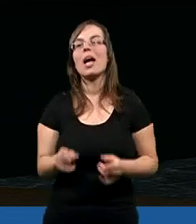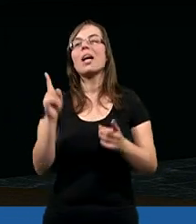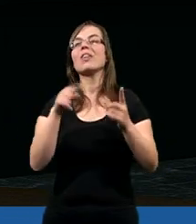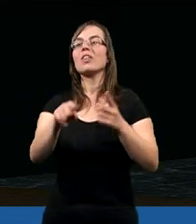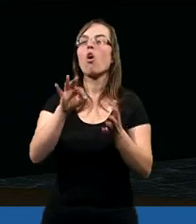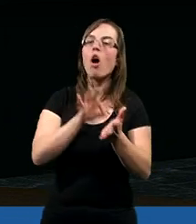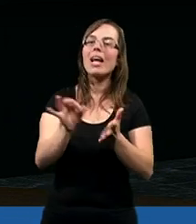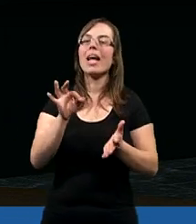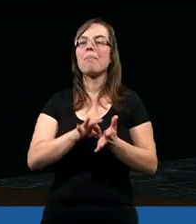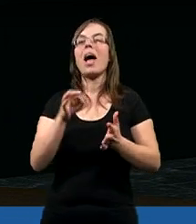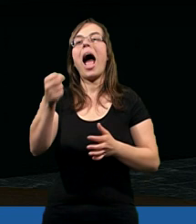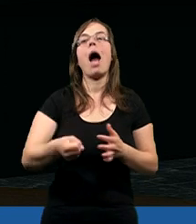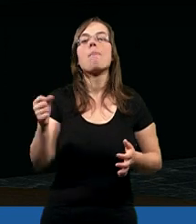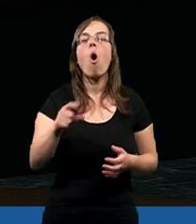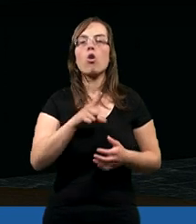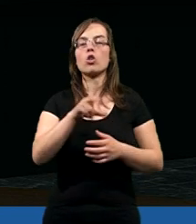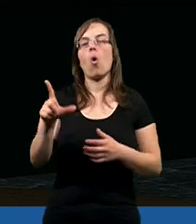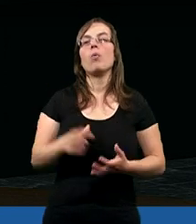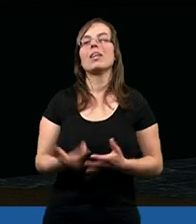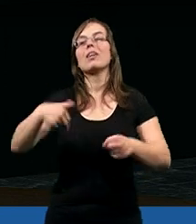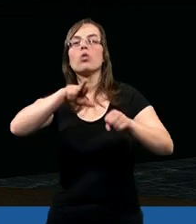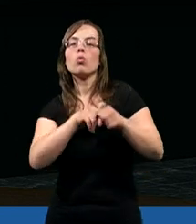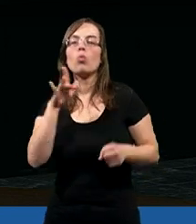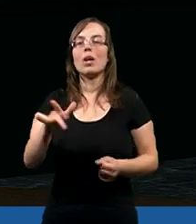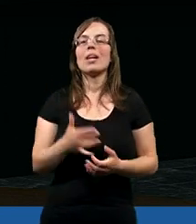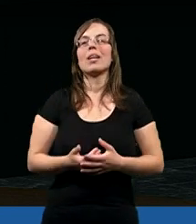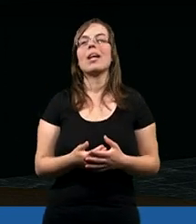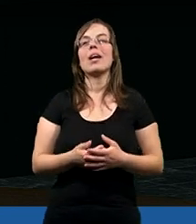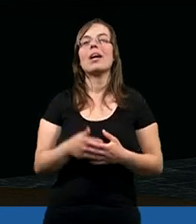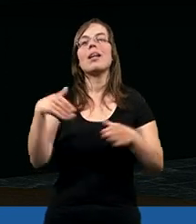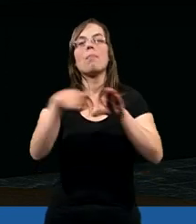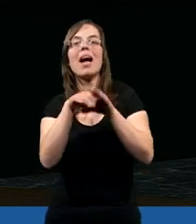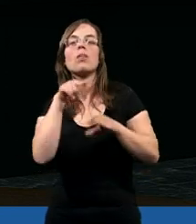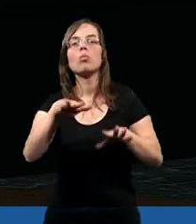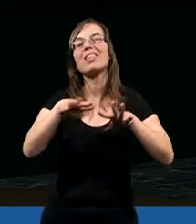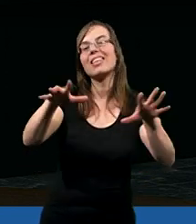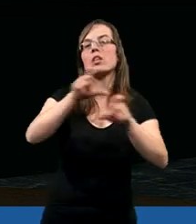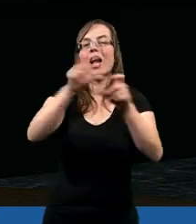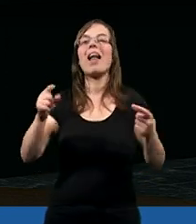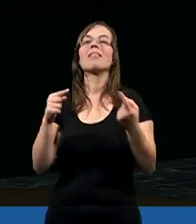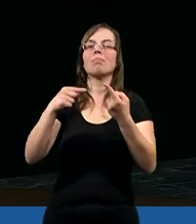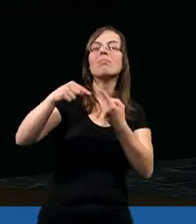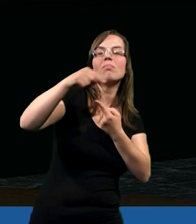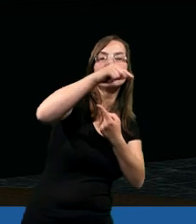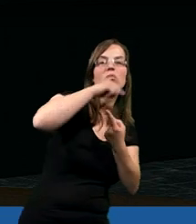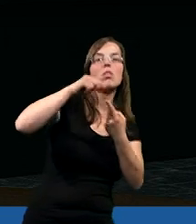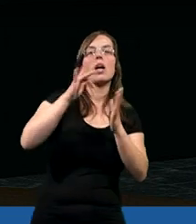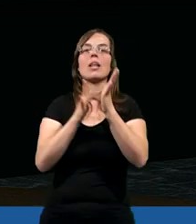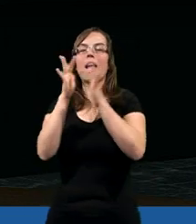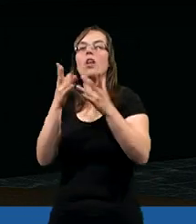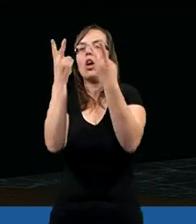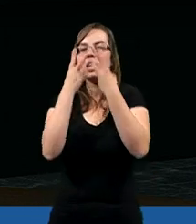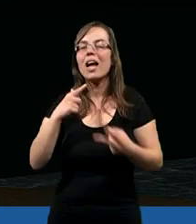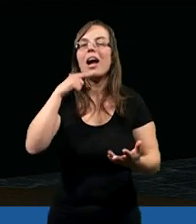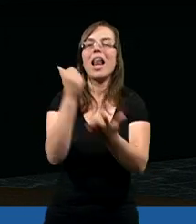Jeśli to pisał apostoł, który spędził tyle czasu u boku Jezusa i